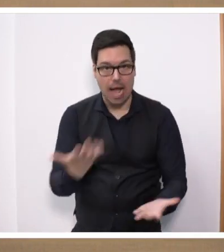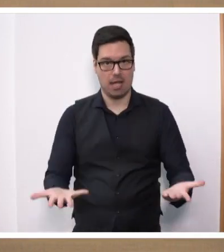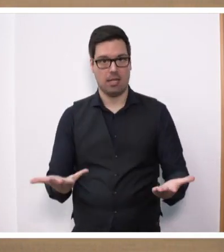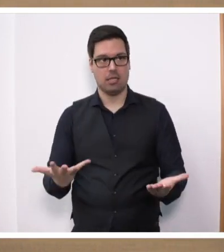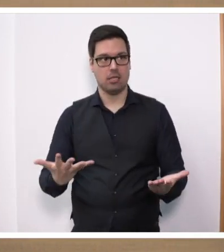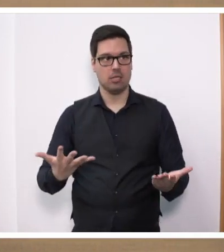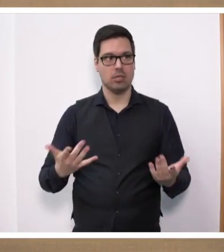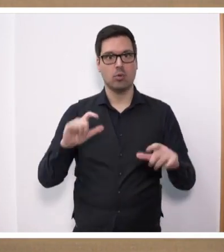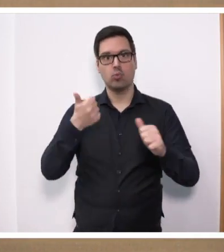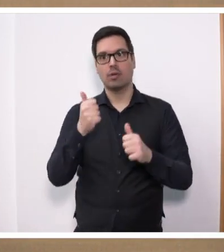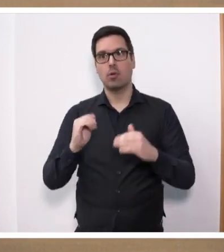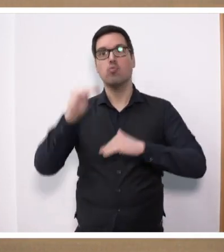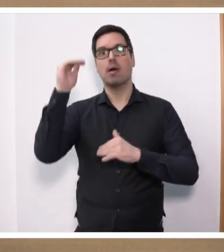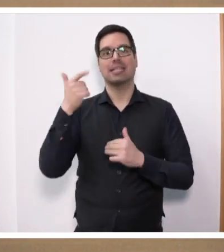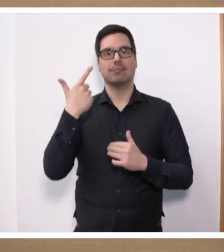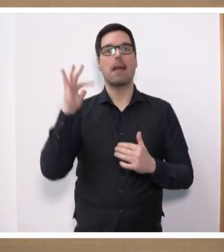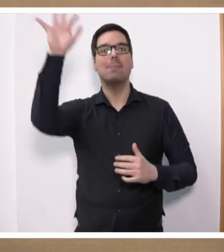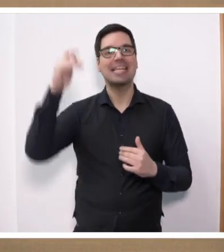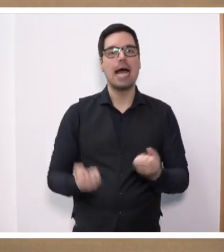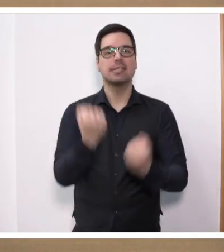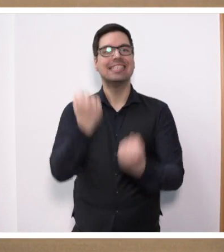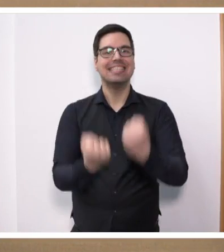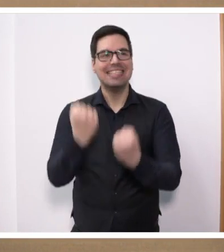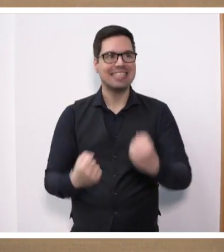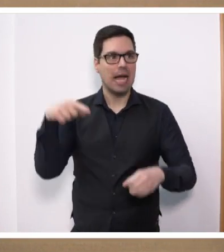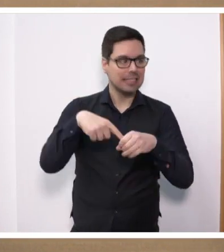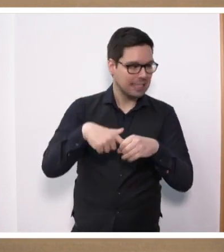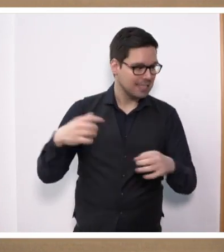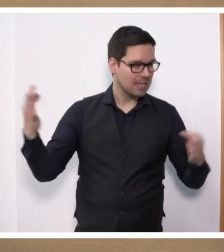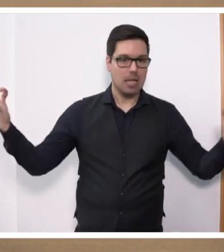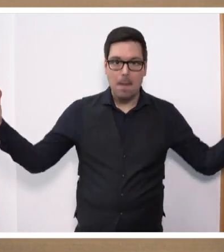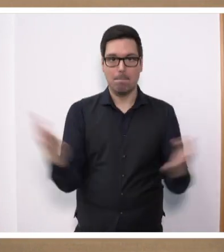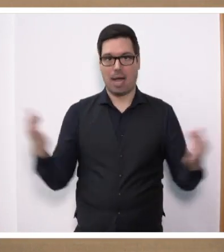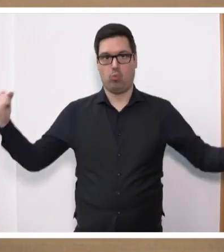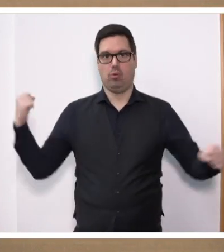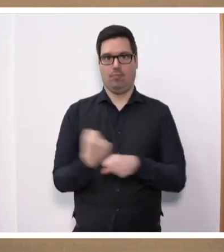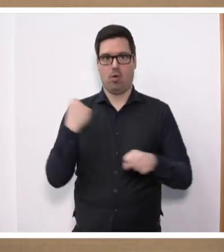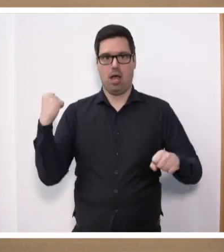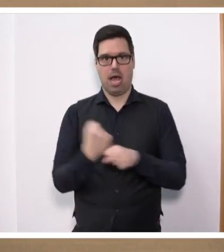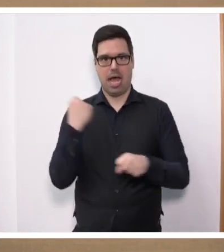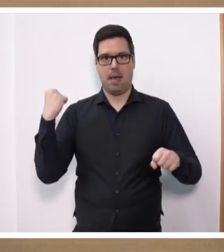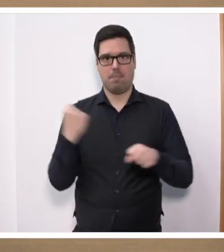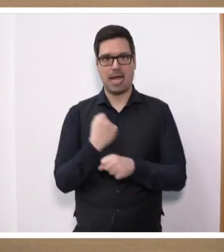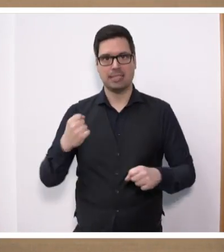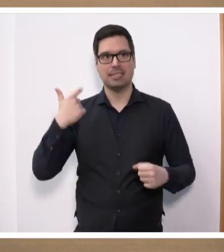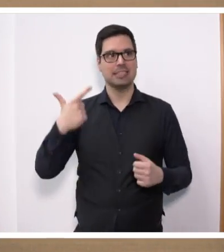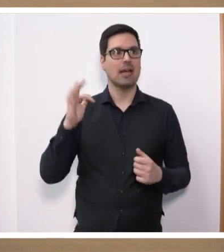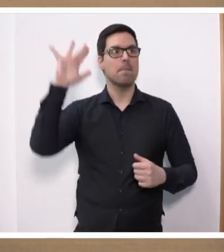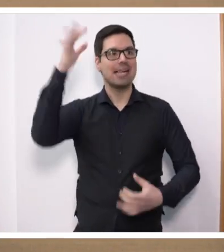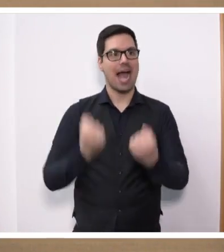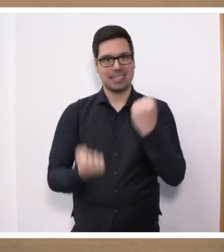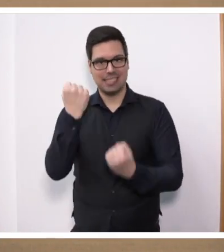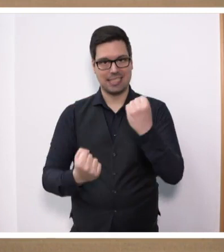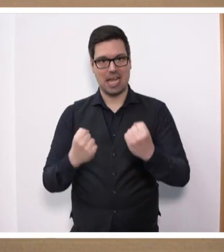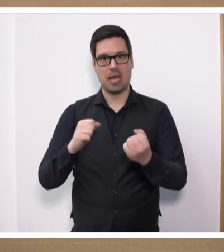Diesel brauchen unsere deutschen Land- und Forstwirte jedes Jahr für ihre Arbeit. Zwei Milliarden Liter mal